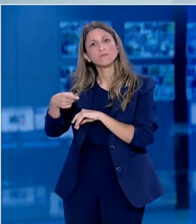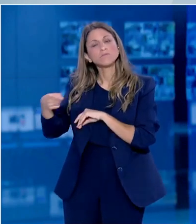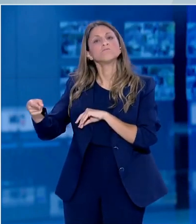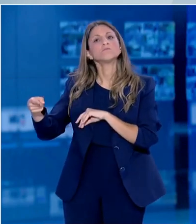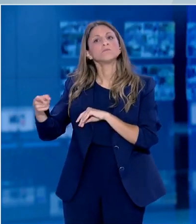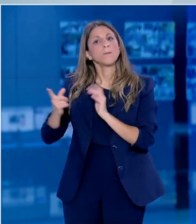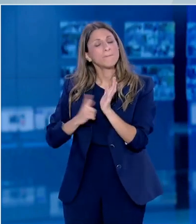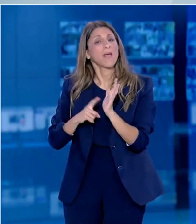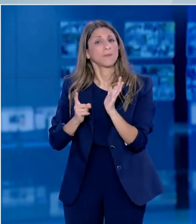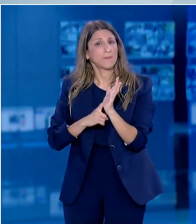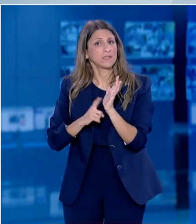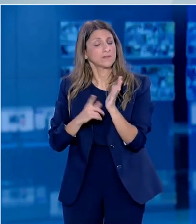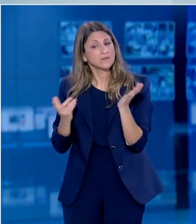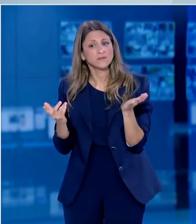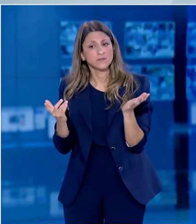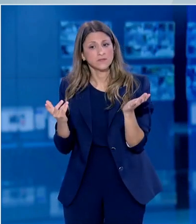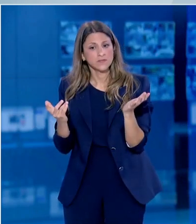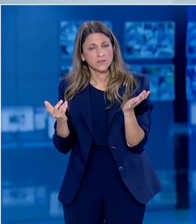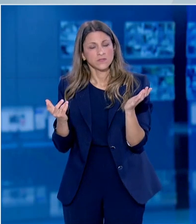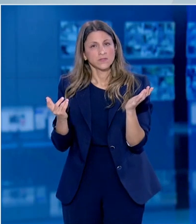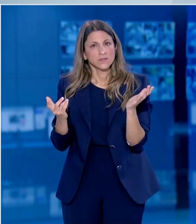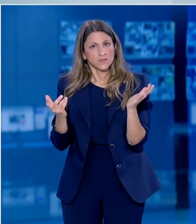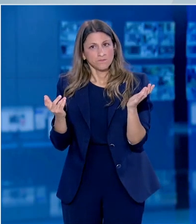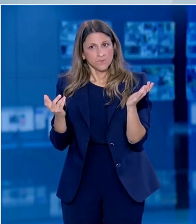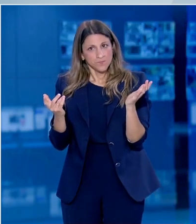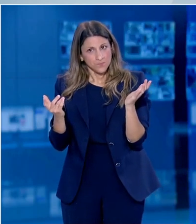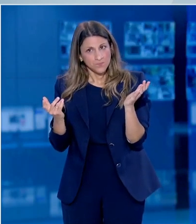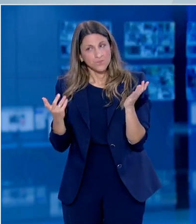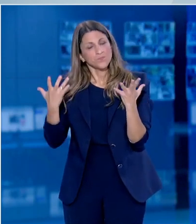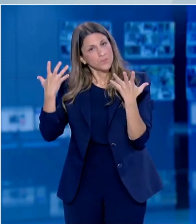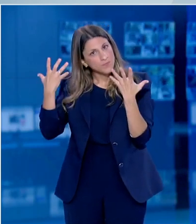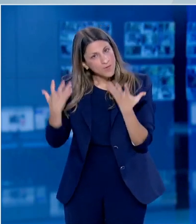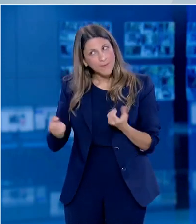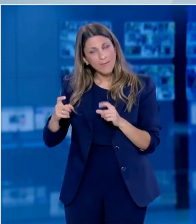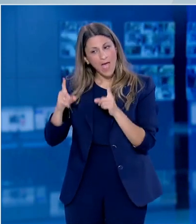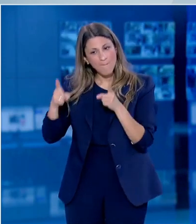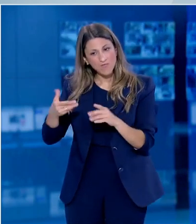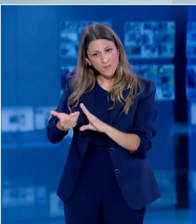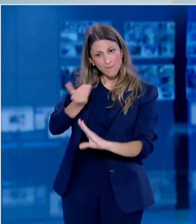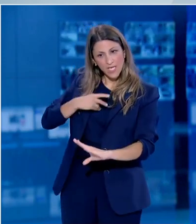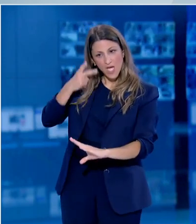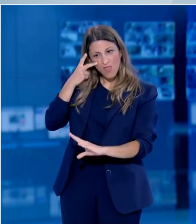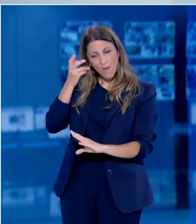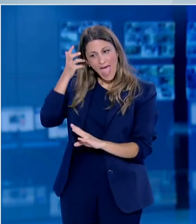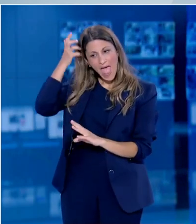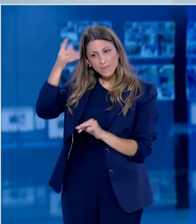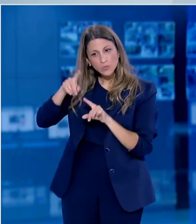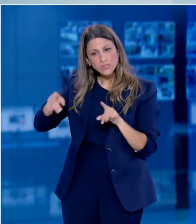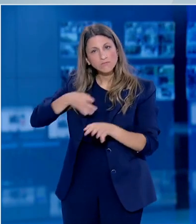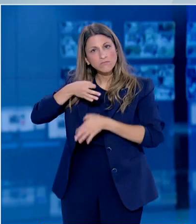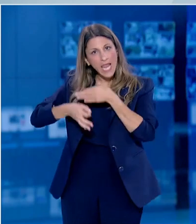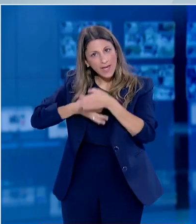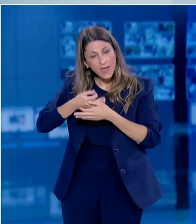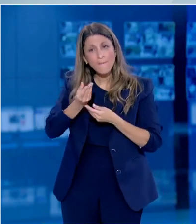πληθυσμός όντως χαρακτηρίζεται από δεδομένα επιστημονικά τα οποία είναι καλύτερα από αυτά που έχουν οι μεγαλύτερες